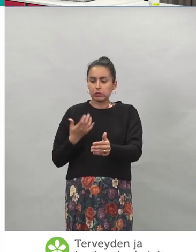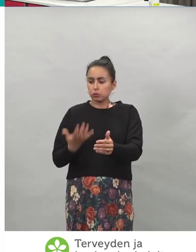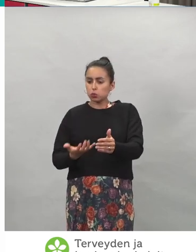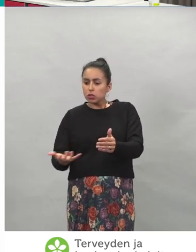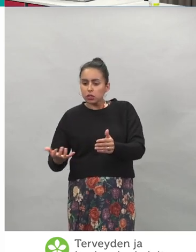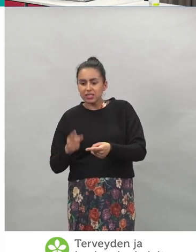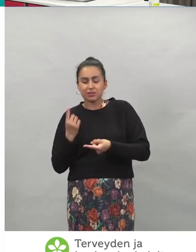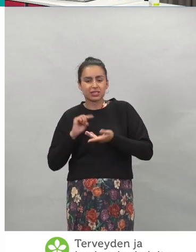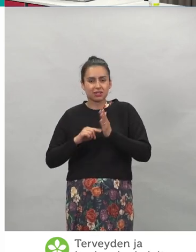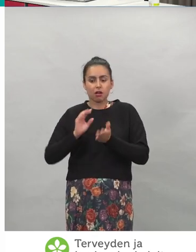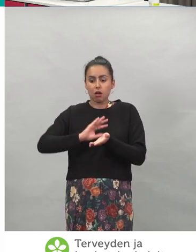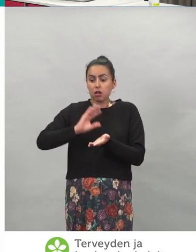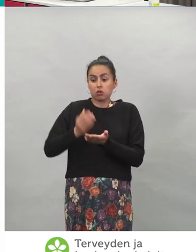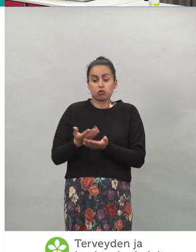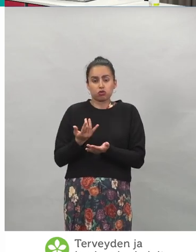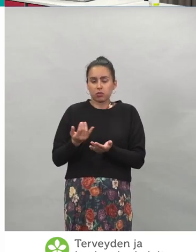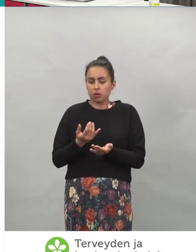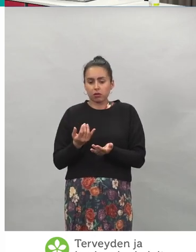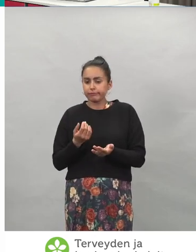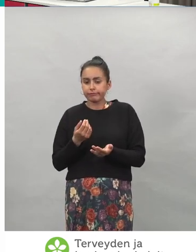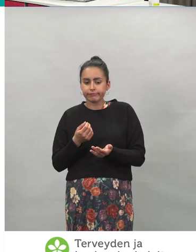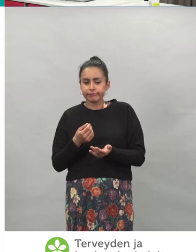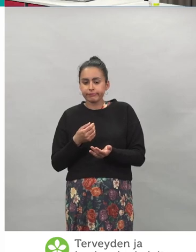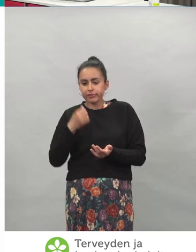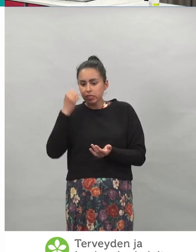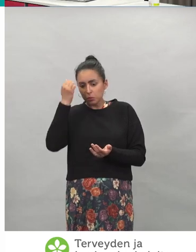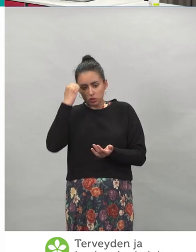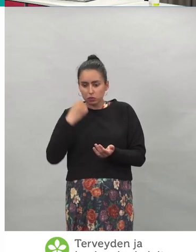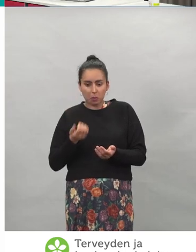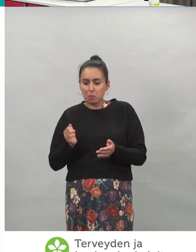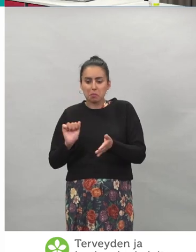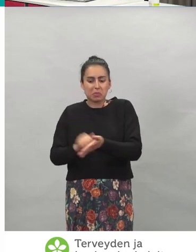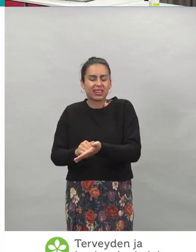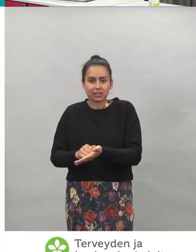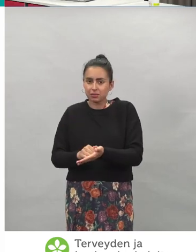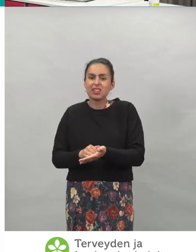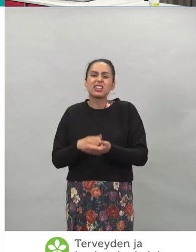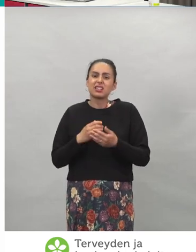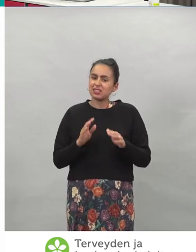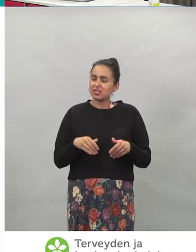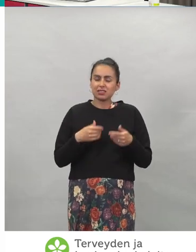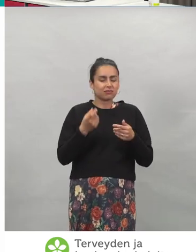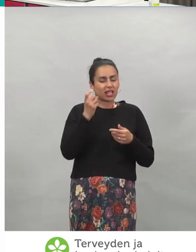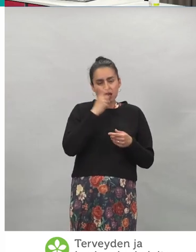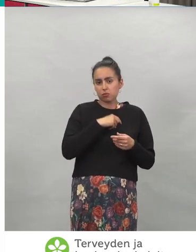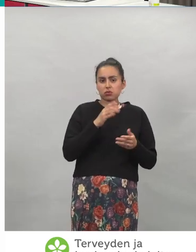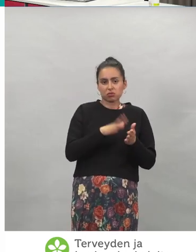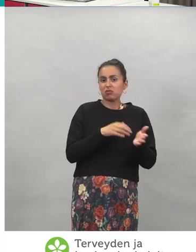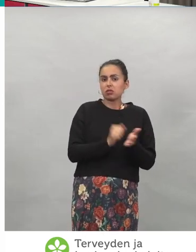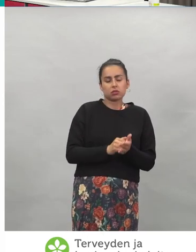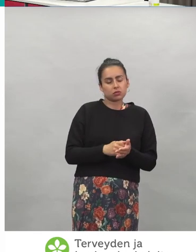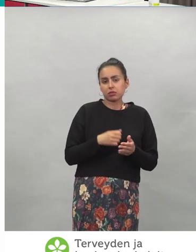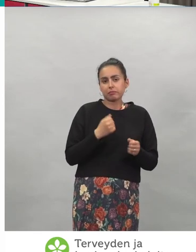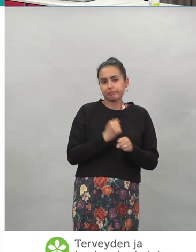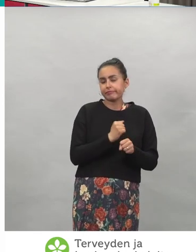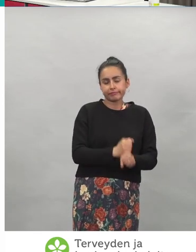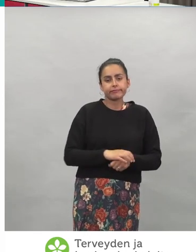merkitsemättä, niin silloin myöskään ei pystytä muodostamaan tätä koronarokotustodistusta.